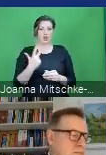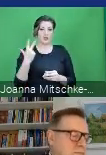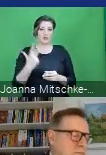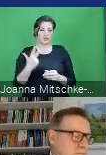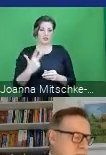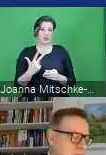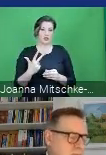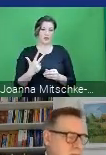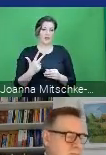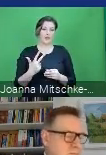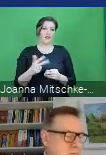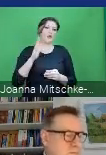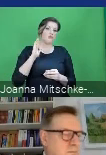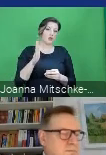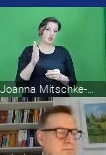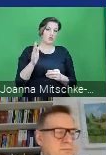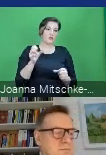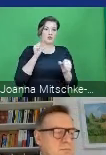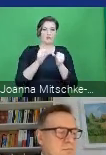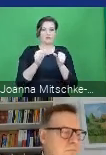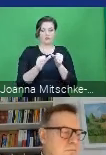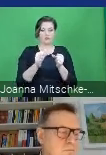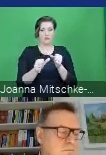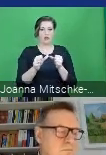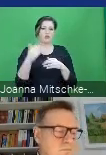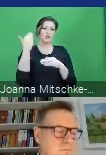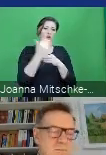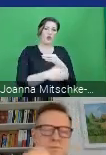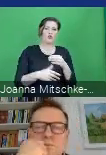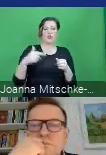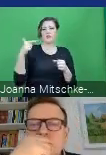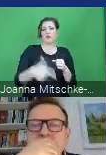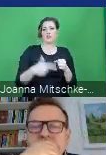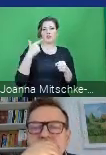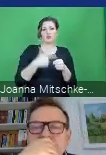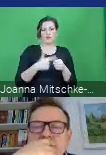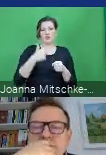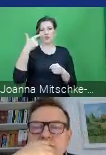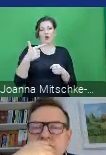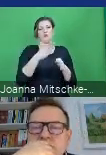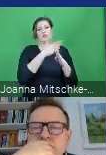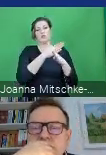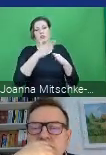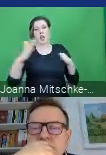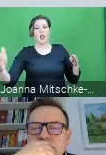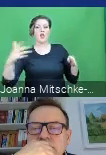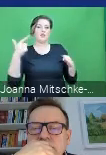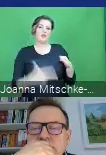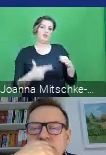rozliczenie systemu, które nastąpi z końcem 2022 i będzie trwało przez 2023 rok.